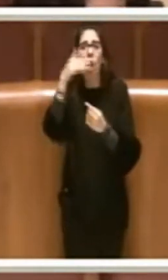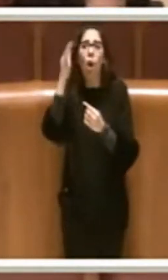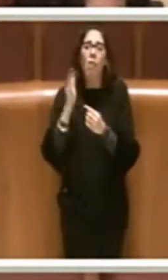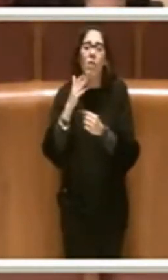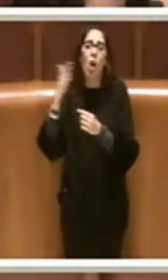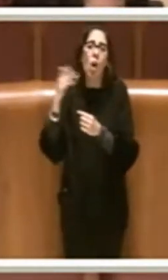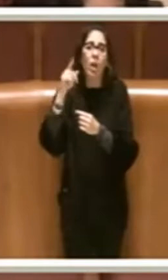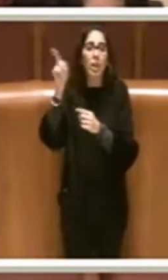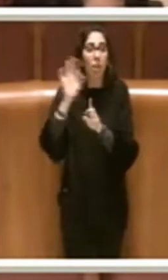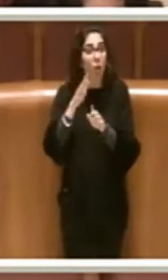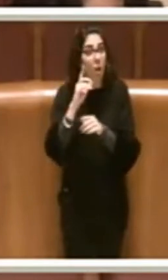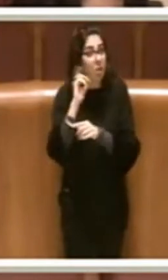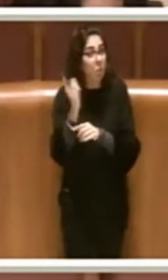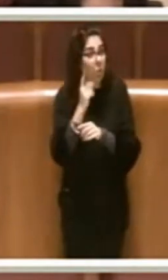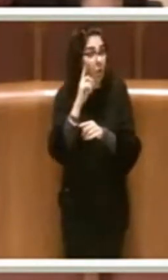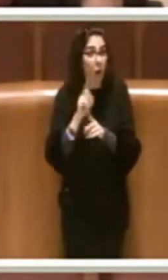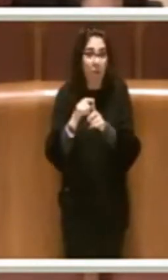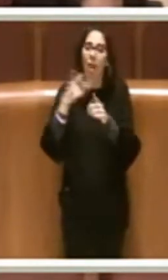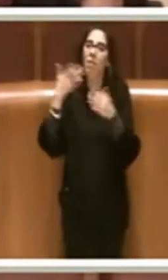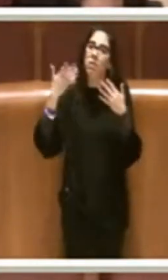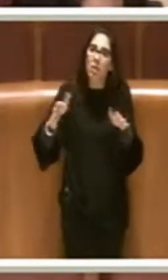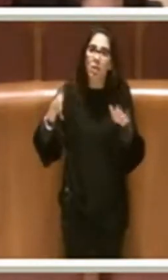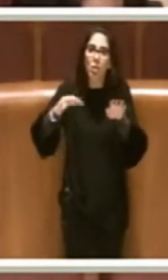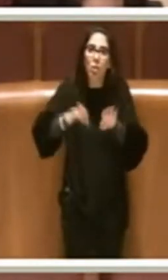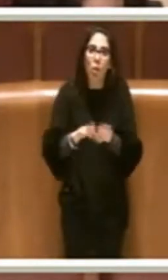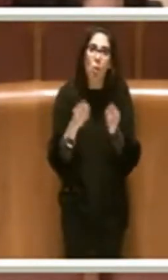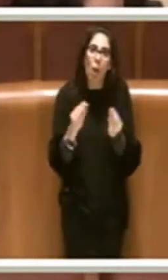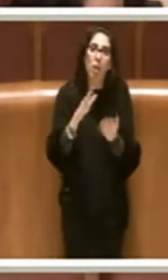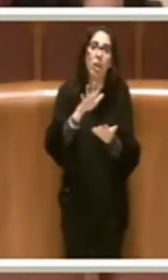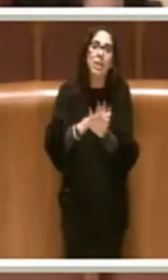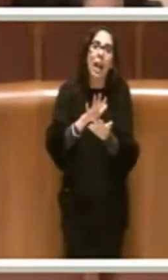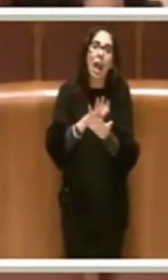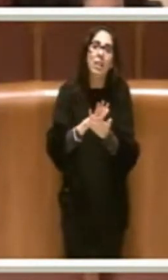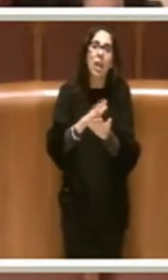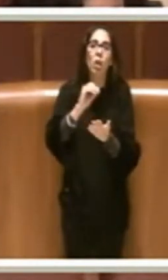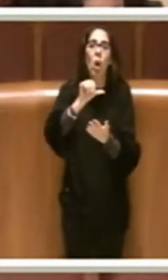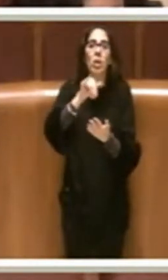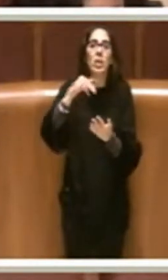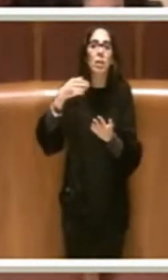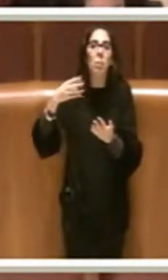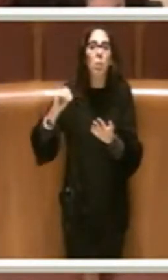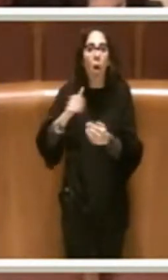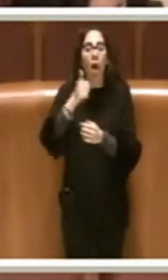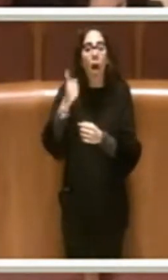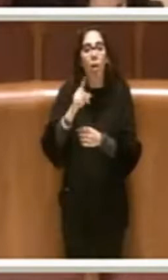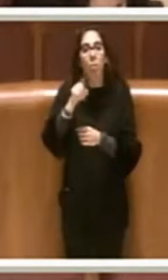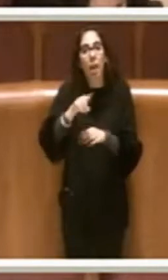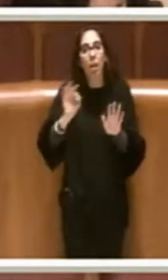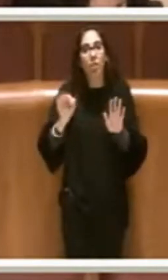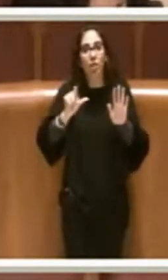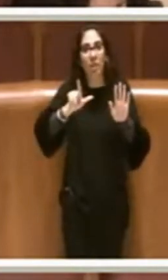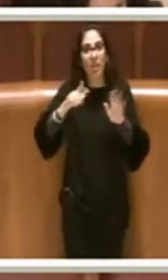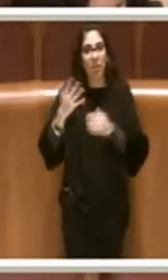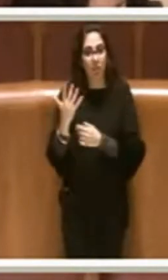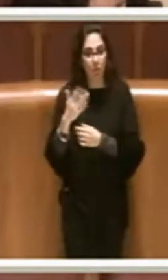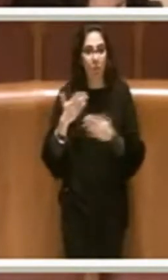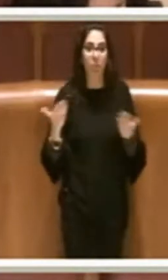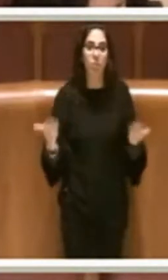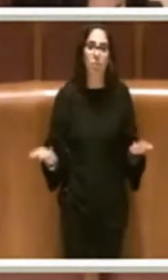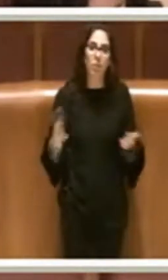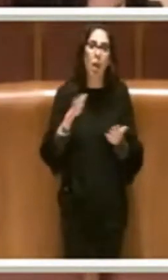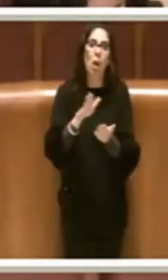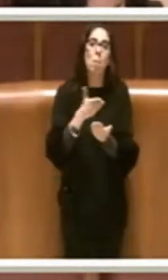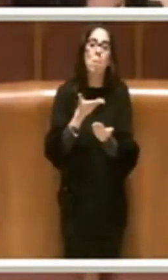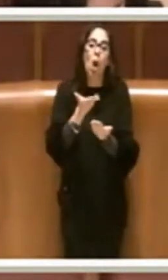finì con il trattato di Osimo del 1975. Ora, nella mozione